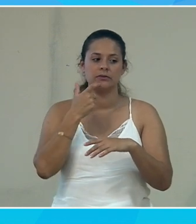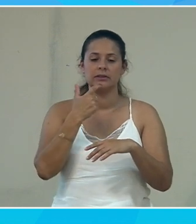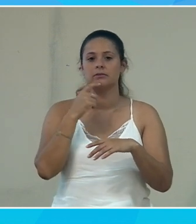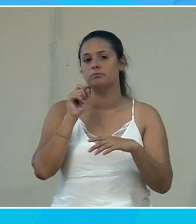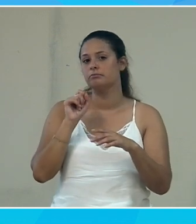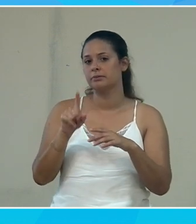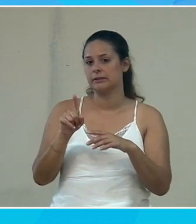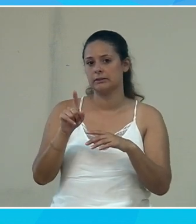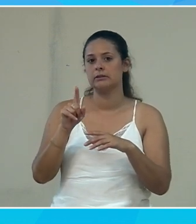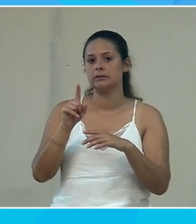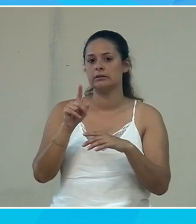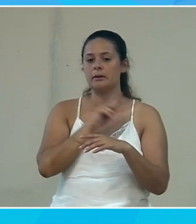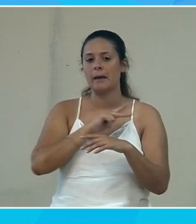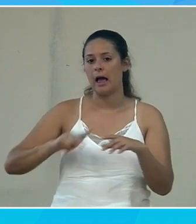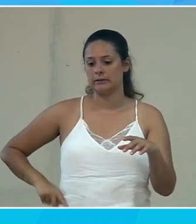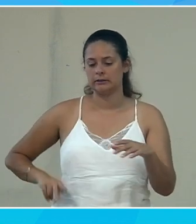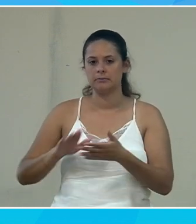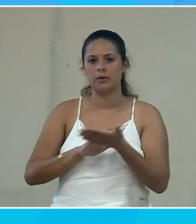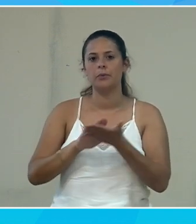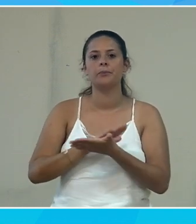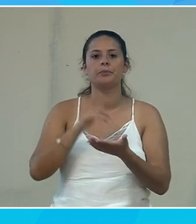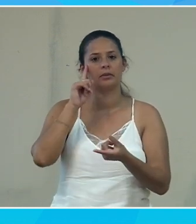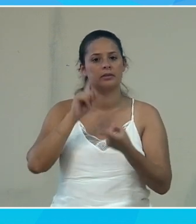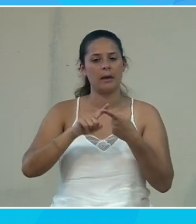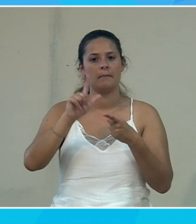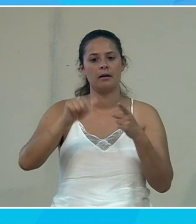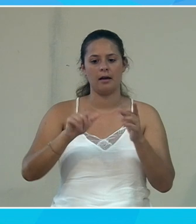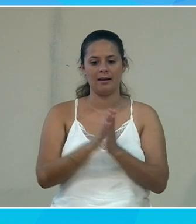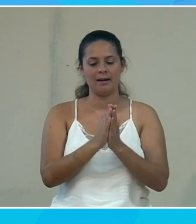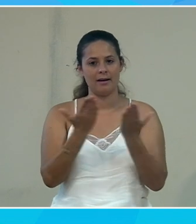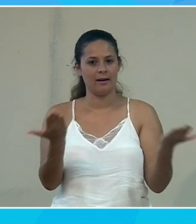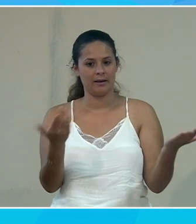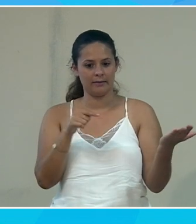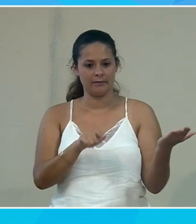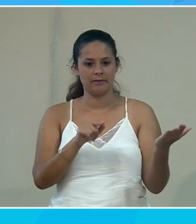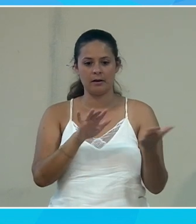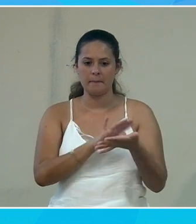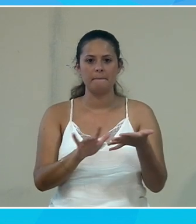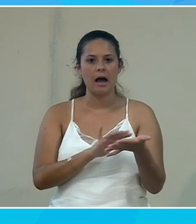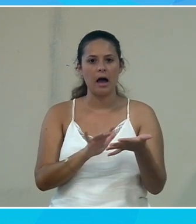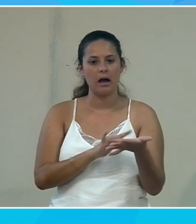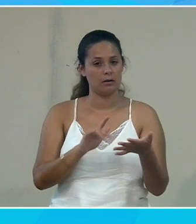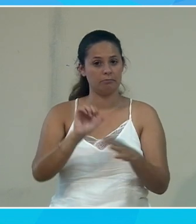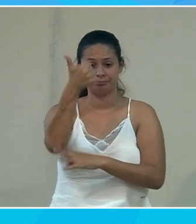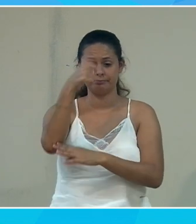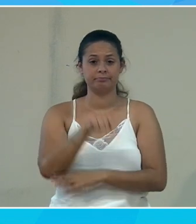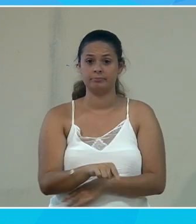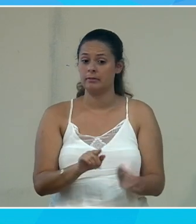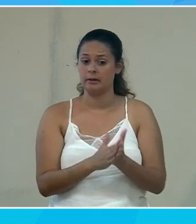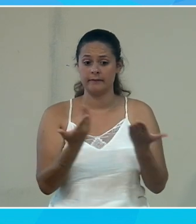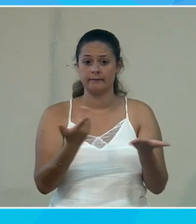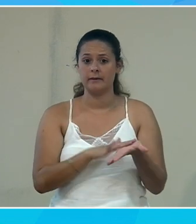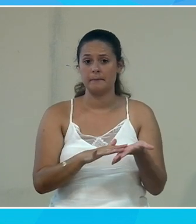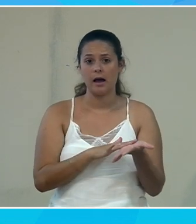c'était un des premiers livres avec le Vieux Mélamer en France à être sorti en braille alors pourquoi c'est important